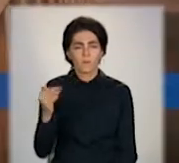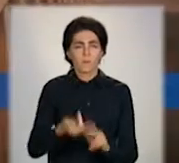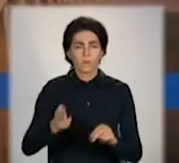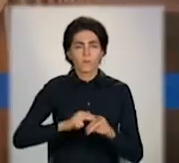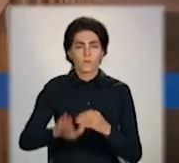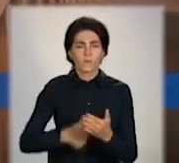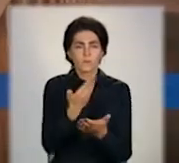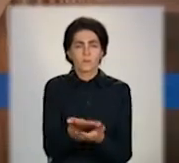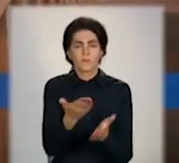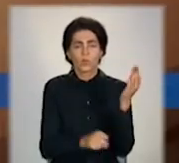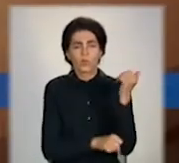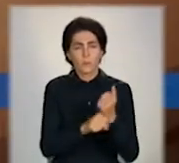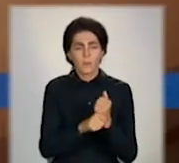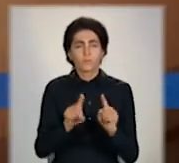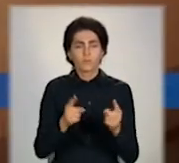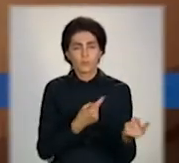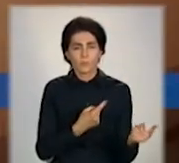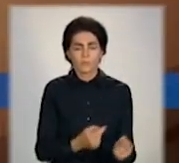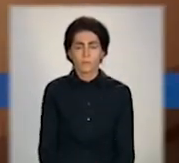виставляють комунальники. Чому?